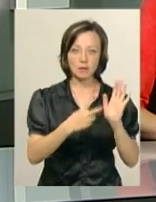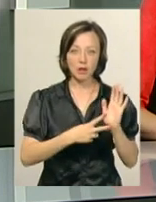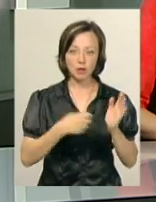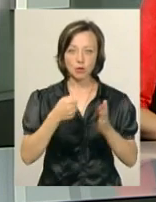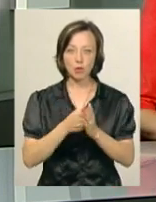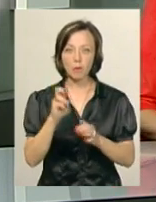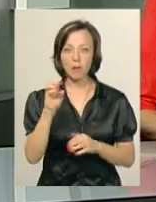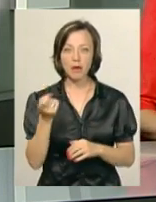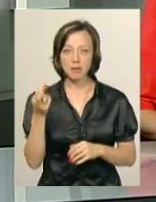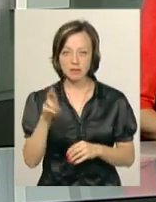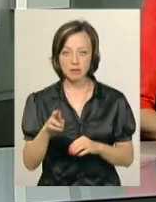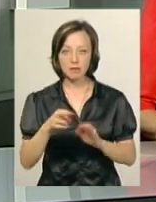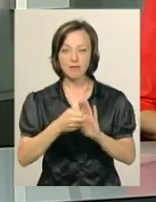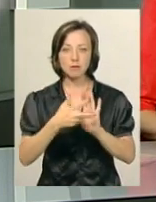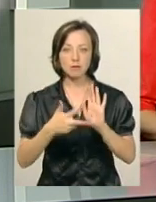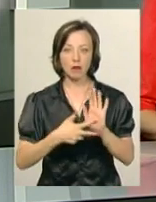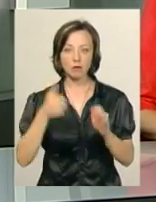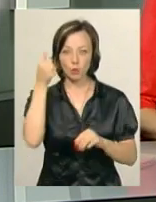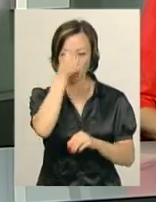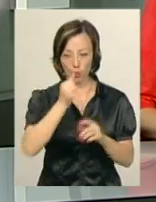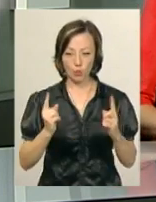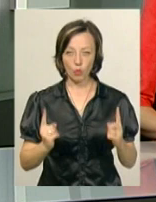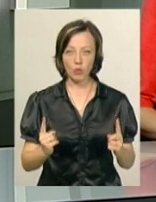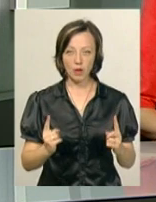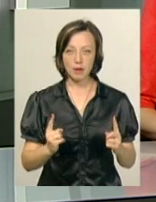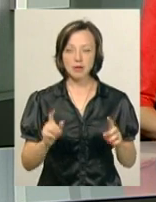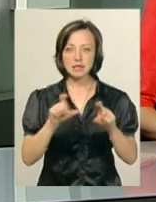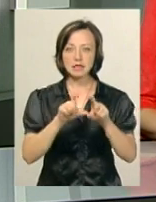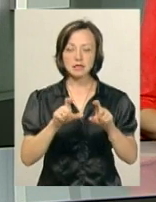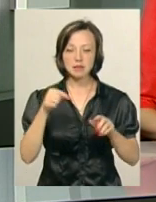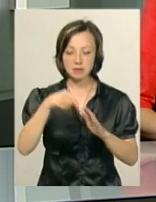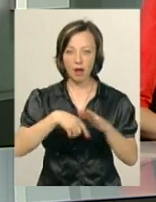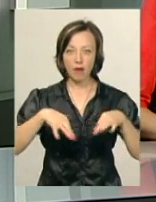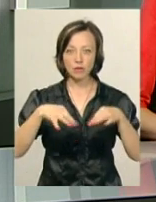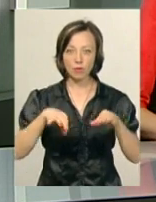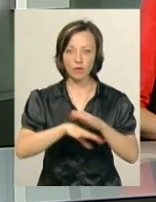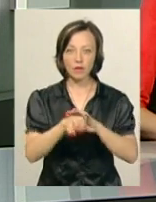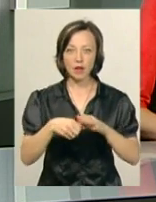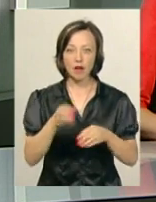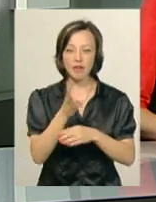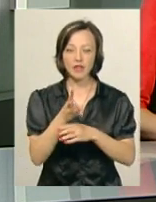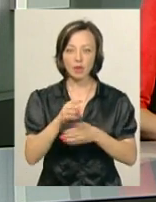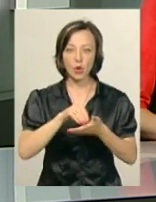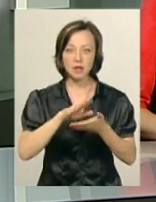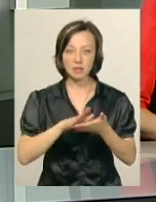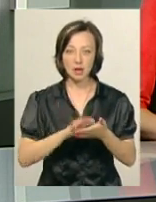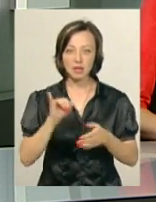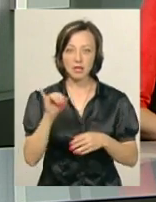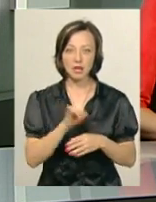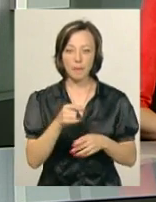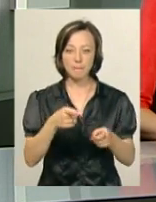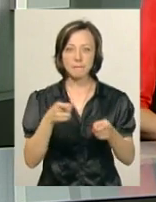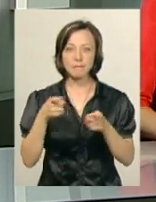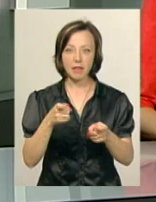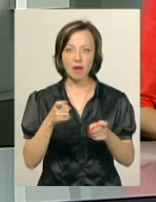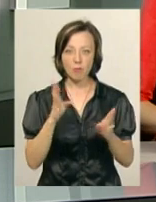до березня 2018 року. Із салону однієї автівки були викрадені відеореєстратор та пневматичний